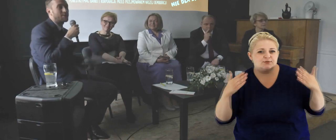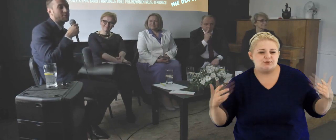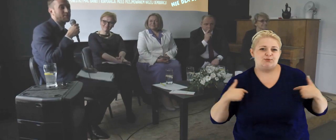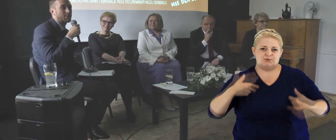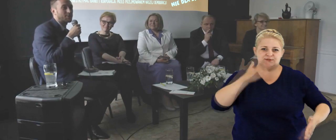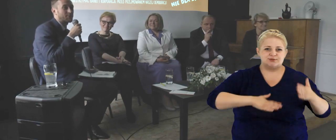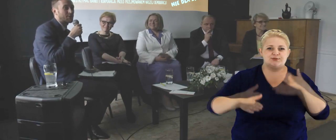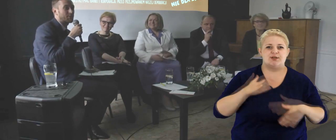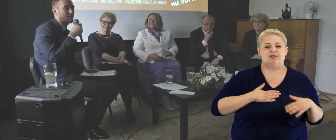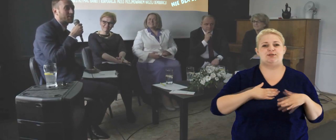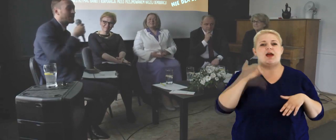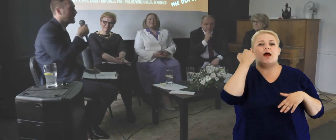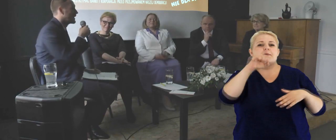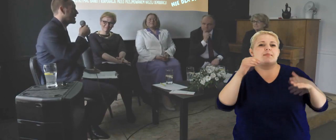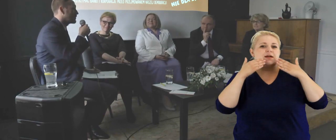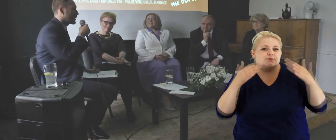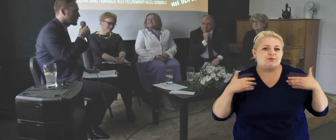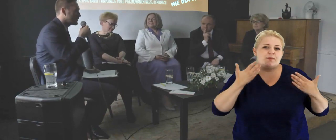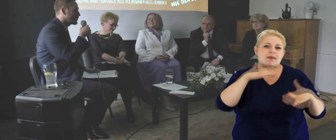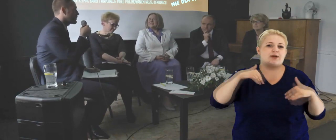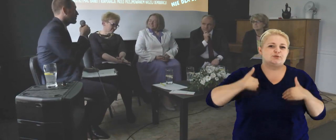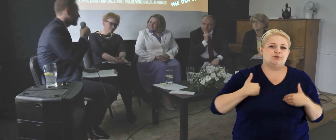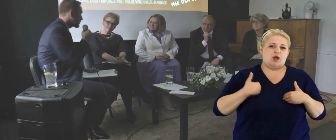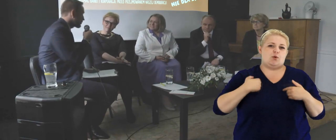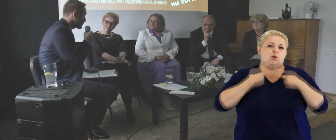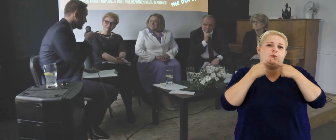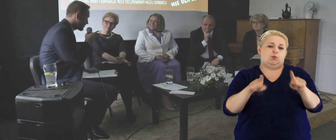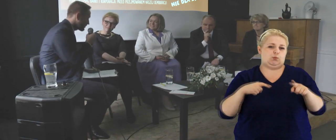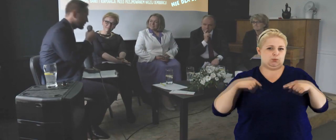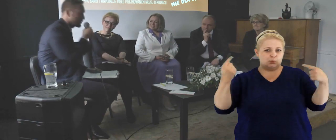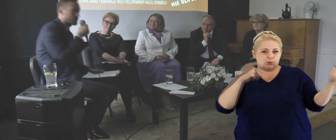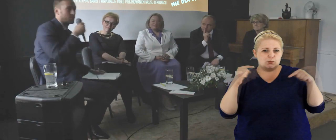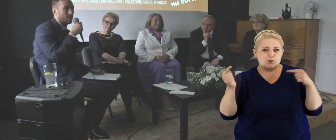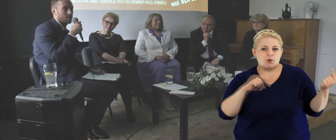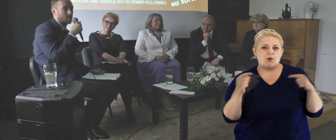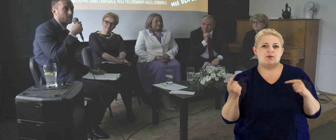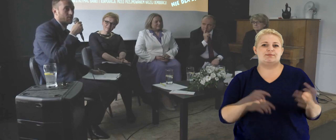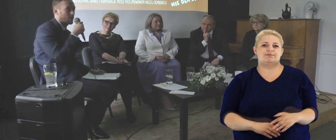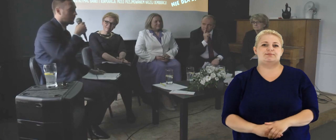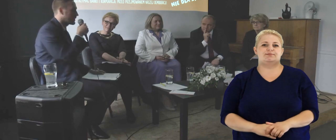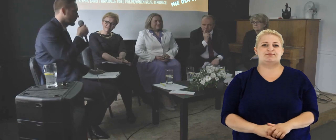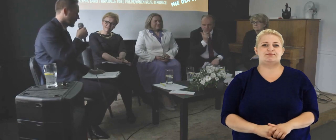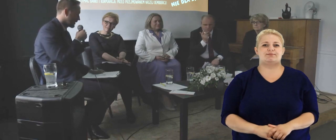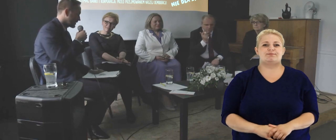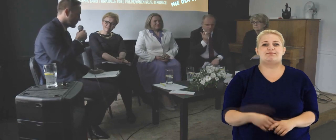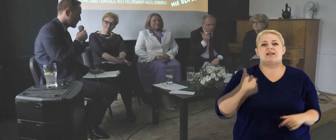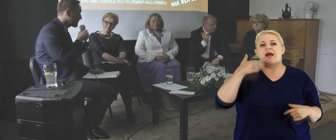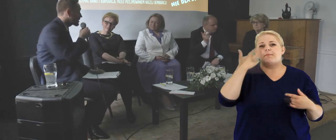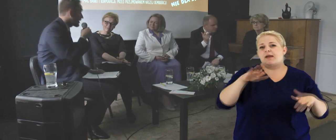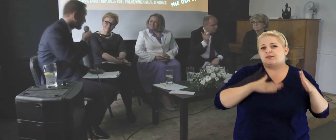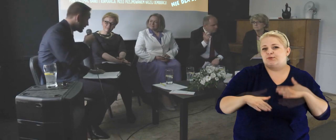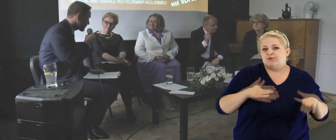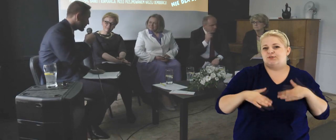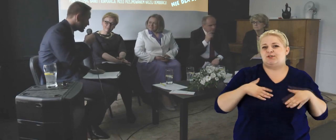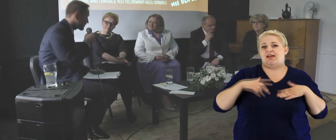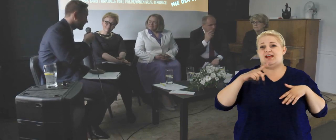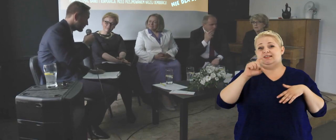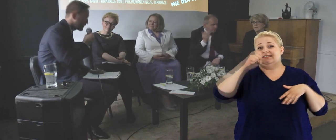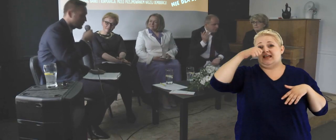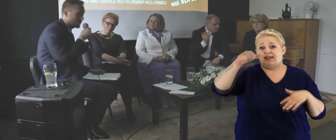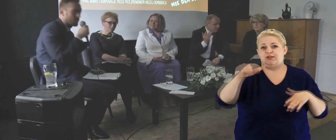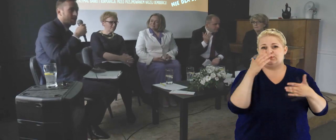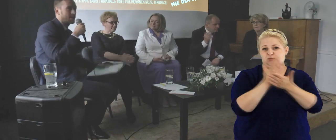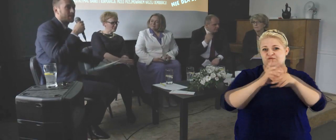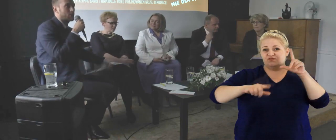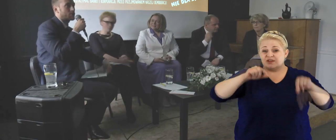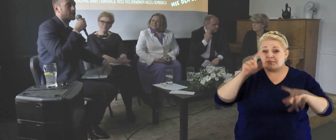Dobrze. Bardzo się cieszę w takim razie, bardzo dziękuję, bardzo żałuję, że mieliśmy tak krótko okazję rozmawiać, ale bardzo się cieszę,